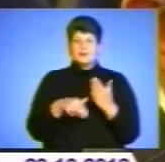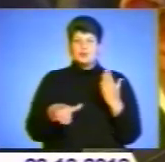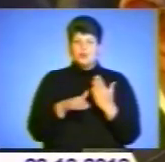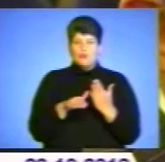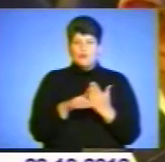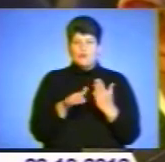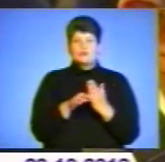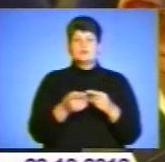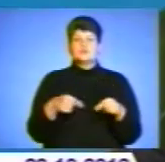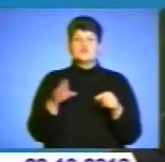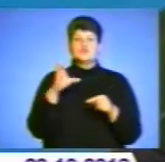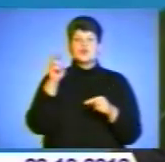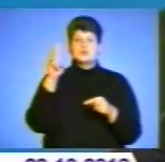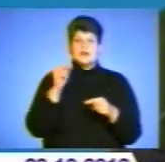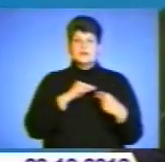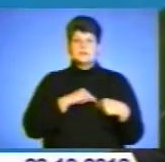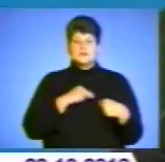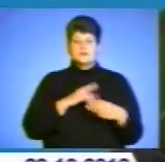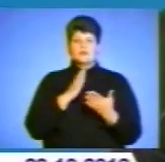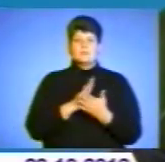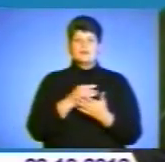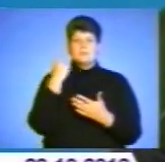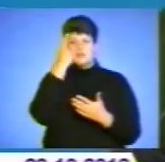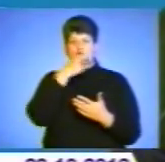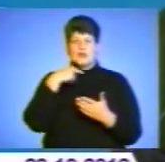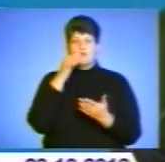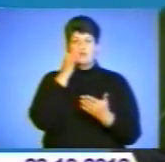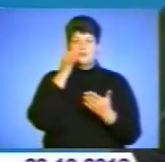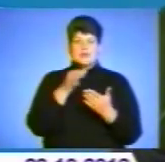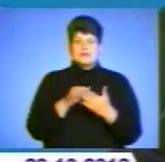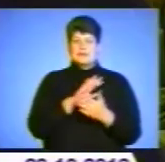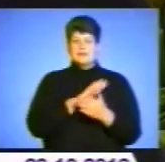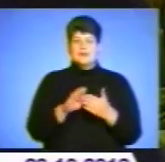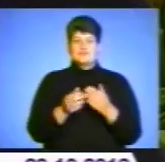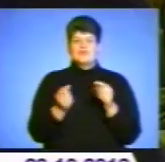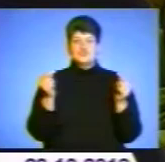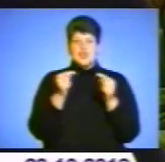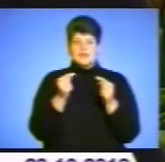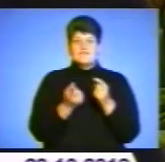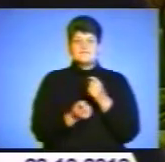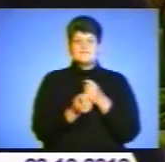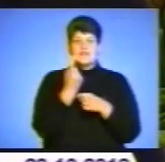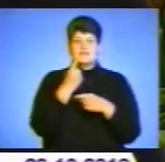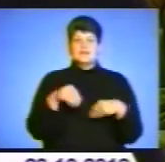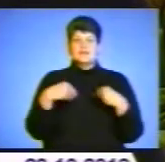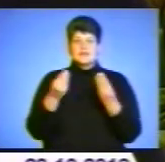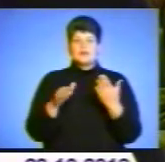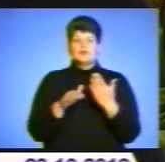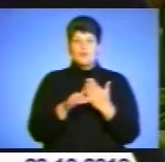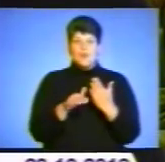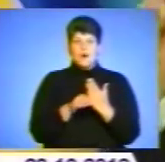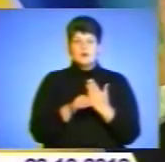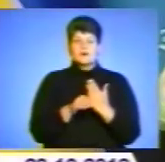стратегії саме соціальні працівники нестимуть персональну відповідальність за несвоєчасне виявлення та надання допомоги кризовим родинам.